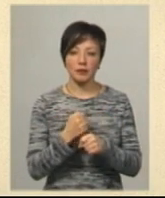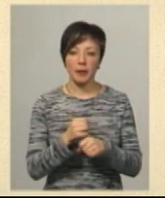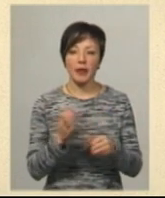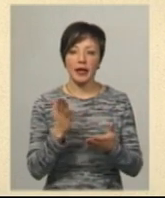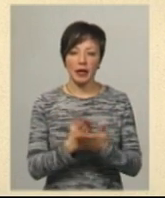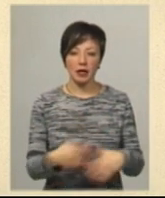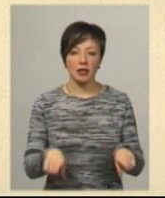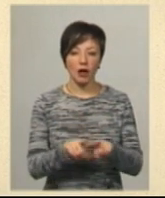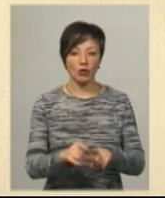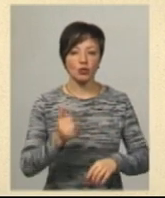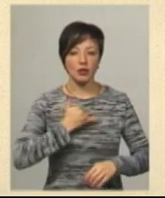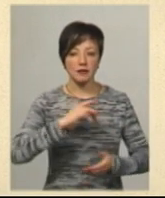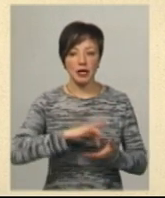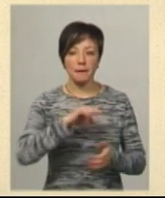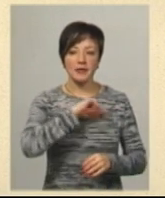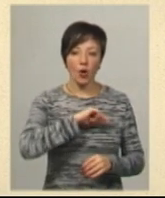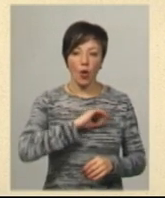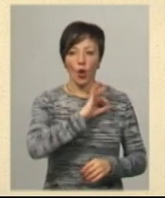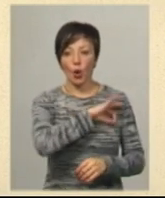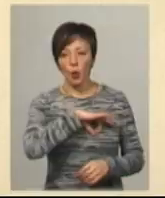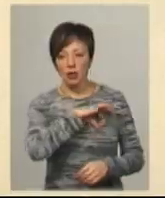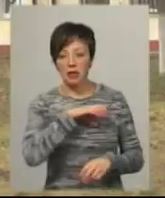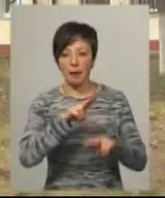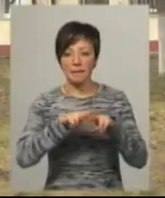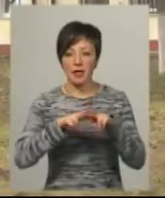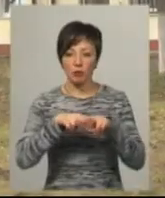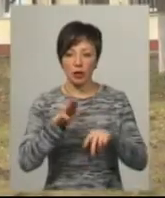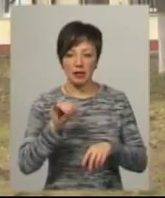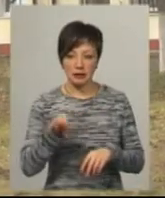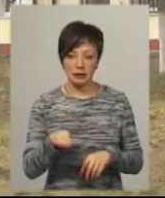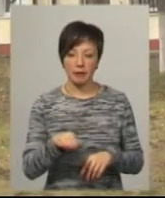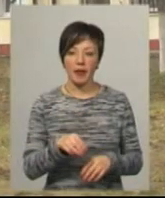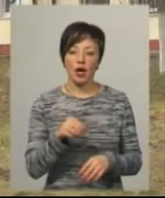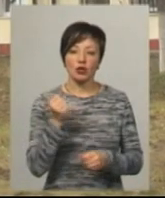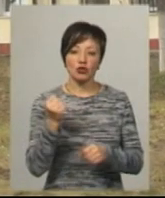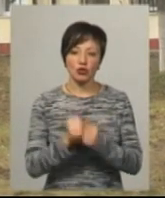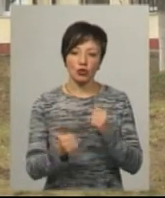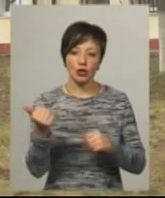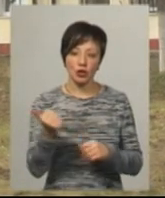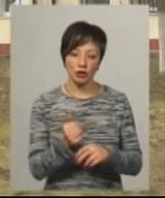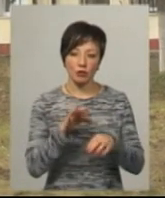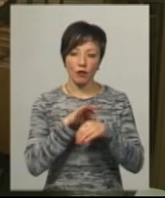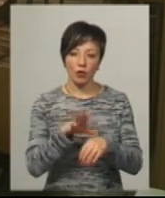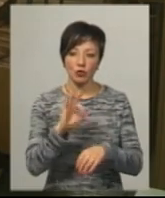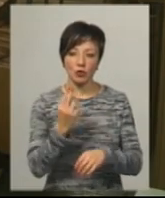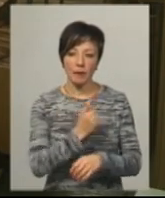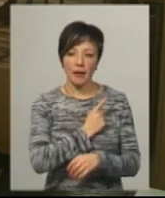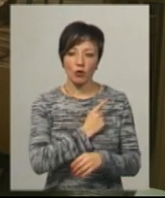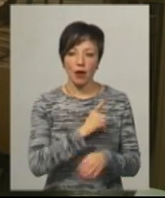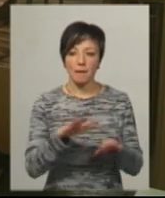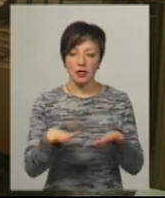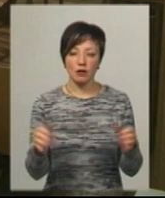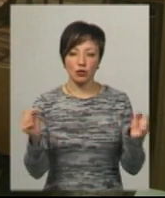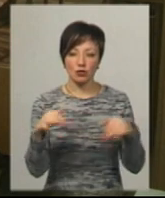Є також в нас в центрі психолог, юрист, паспортист. Щотижня працівники центру проводять соціальне патрулювання в місцях